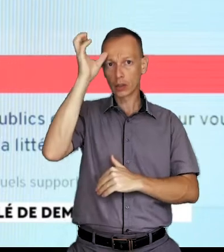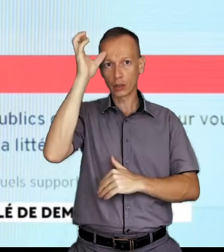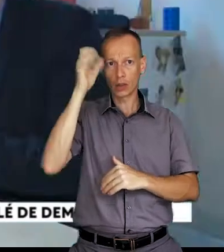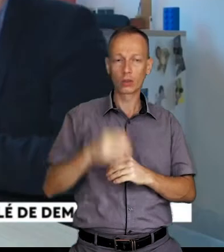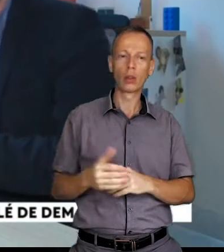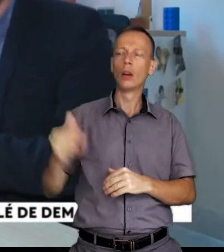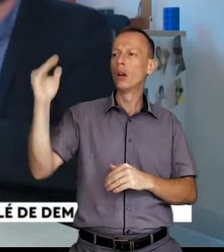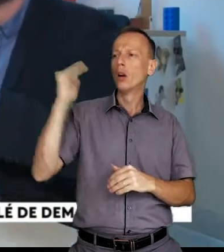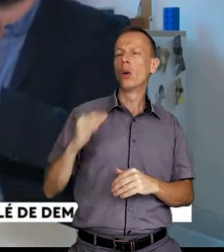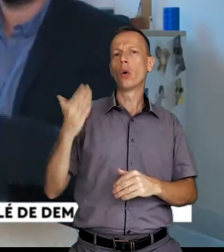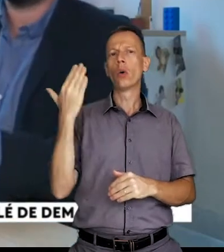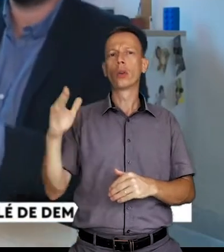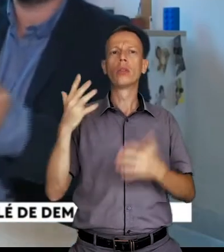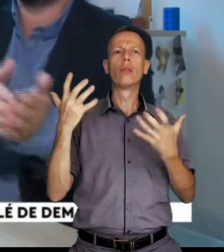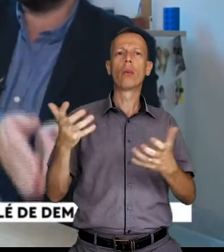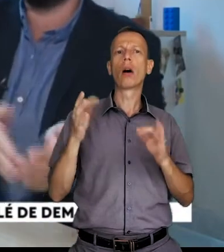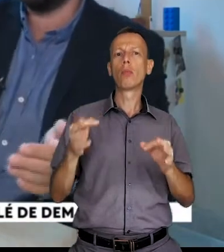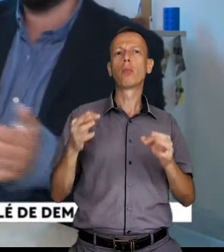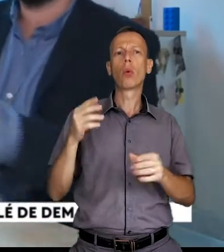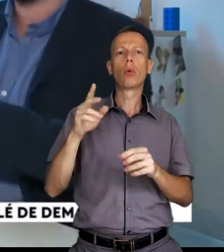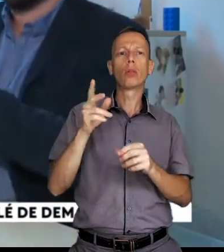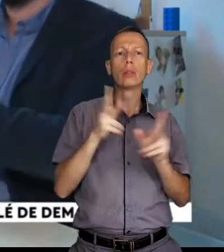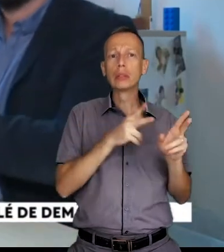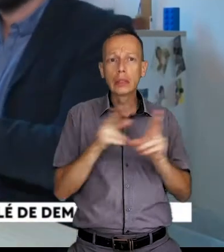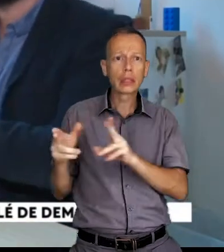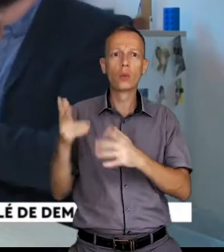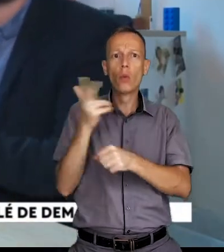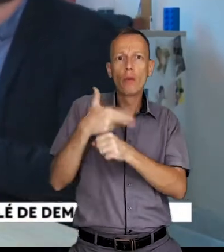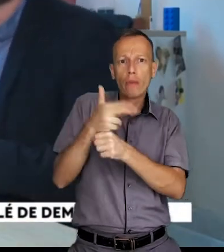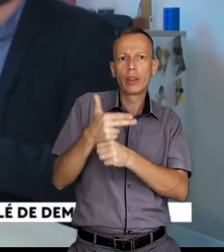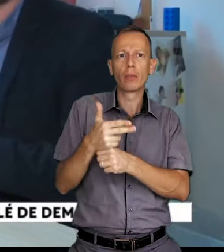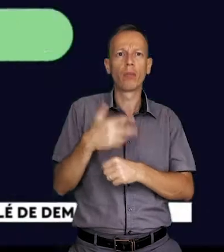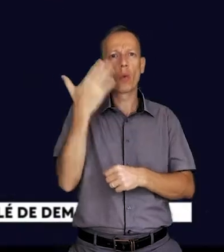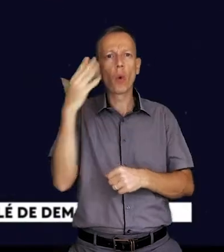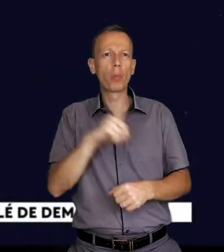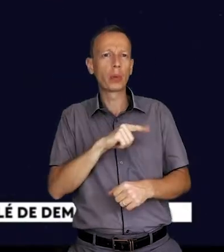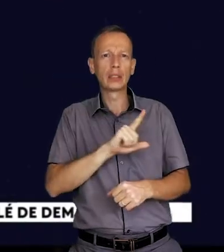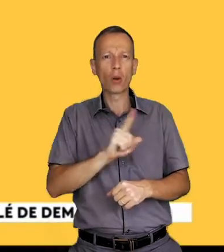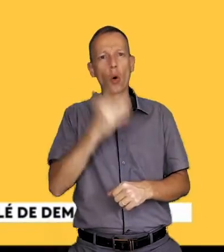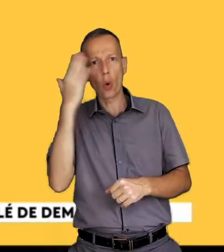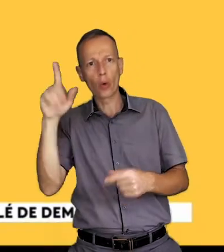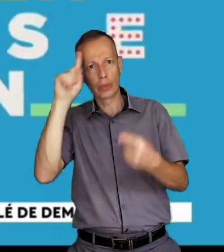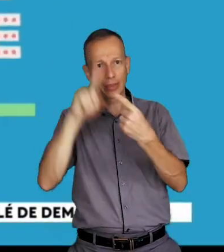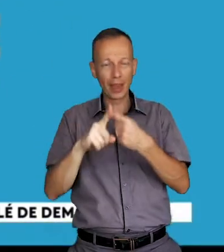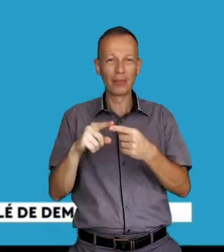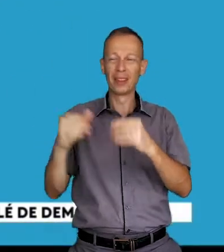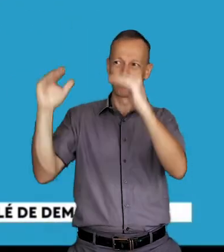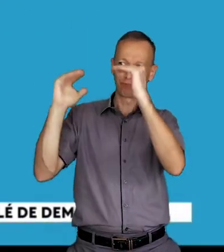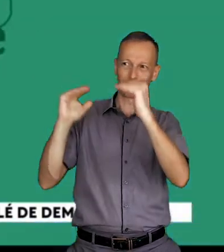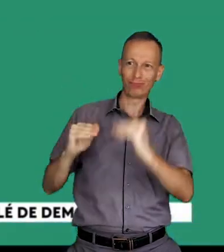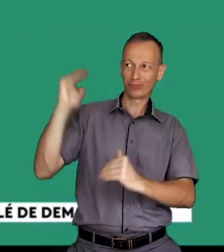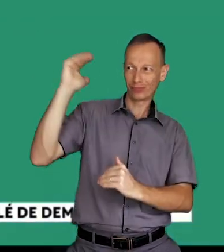la connaissance. La personne qui nous demandera d'autres fictions que des polars le fera dans la question sur les séries et les films. Infos, éducation,